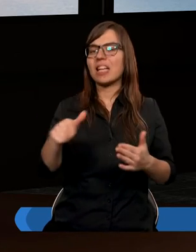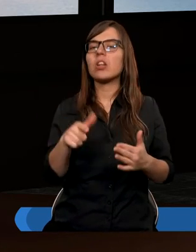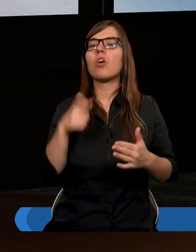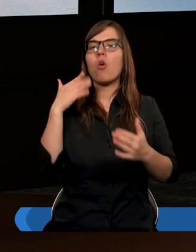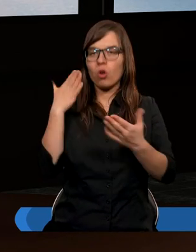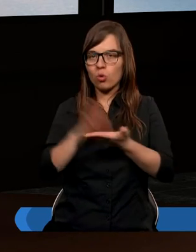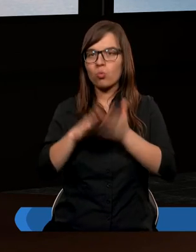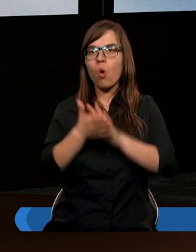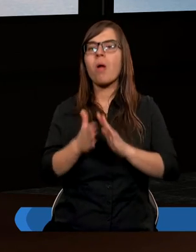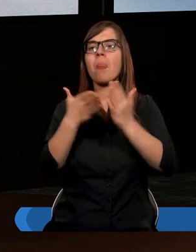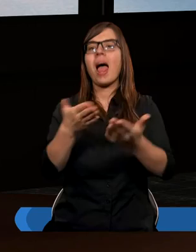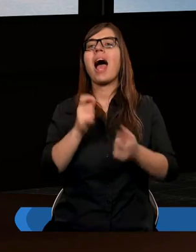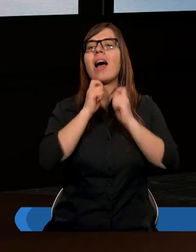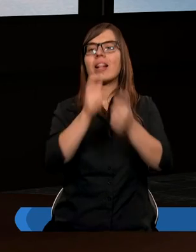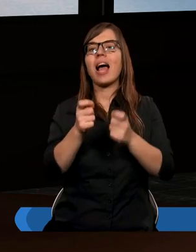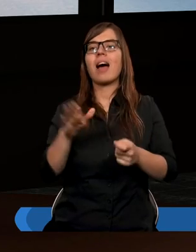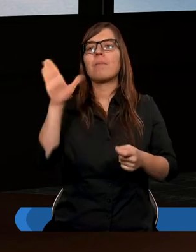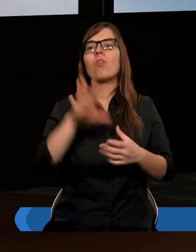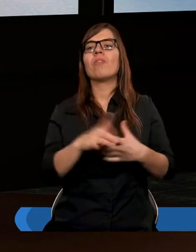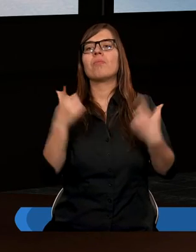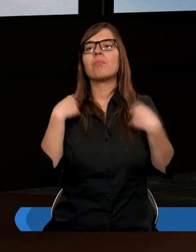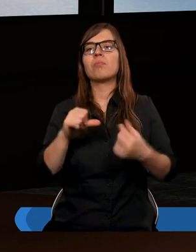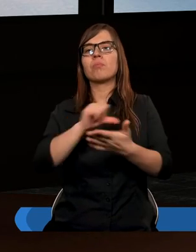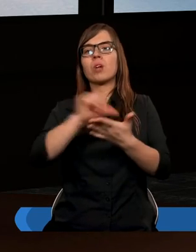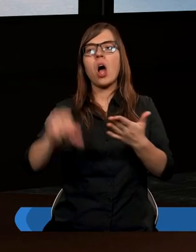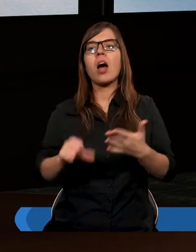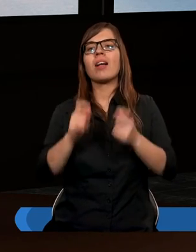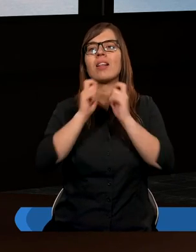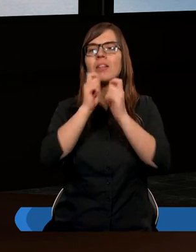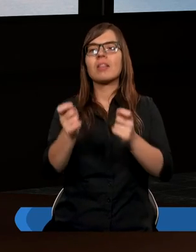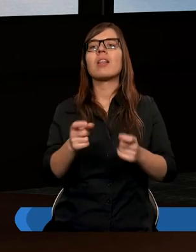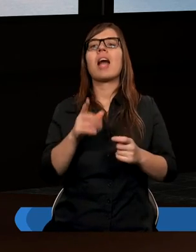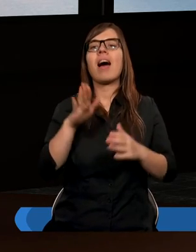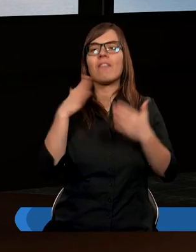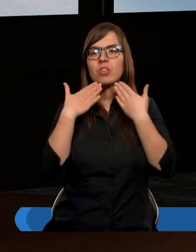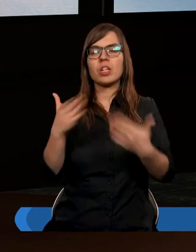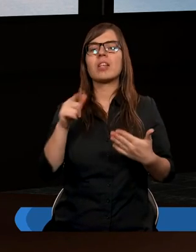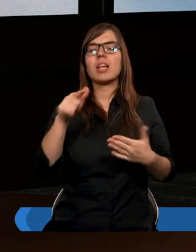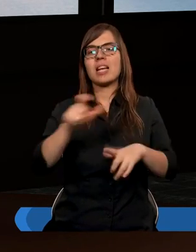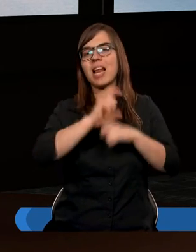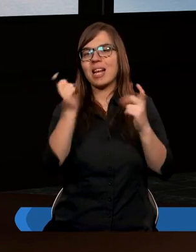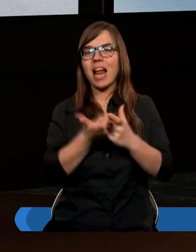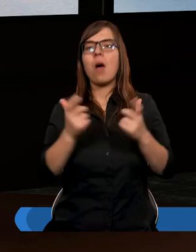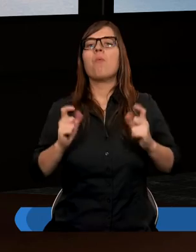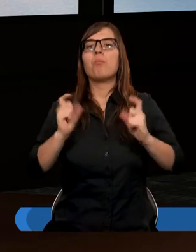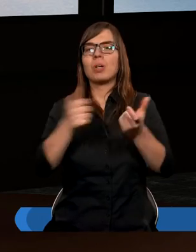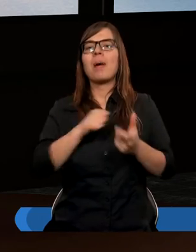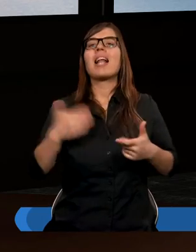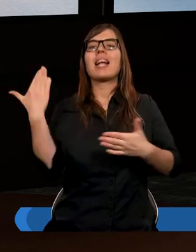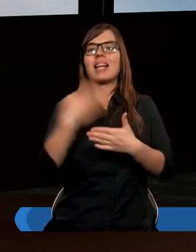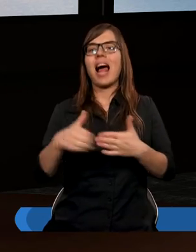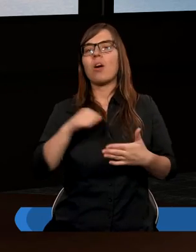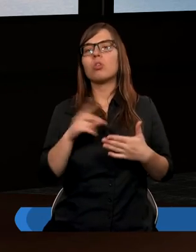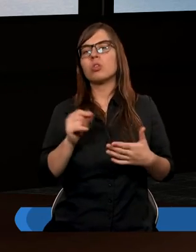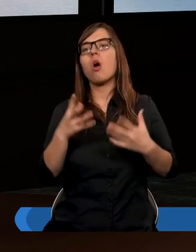złożyła dar Bogu no w kopercie dar wdzięczności że ten cały przypadek zakończył się